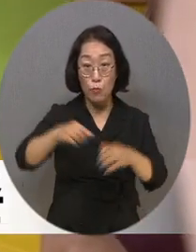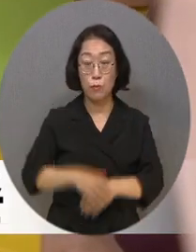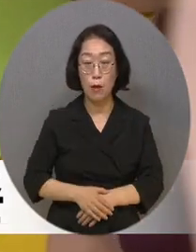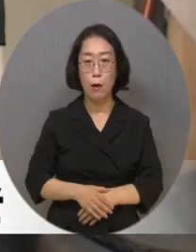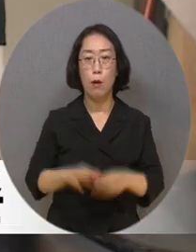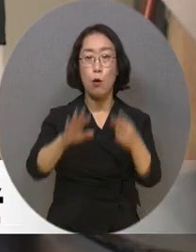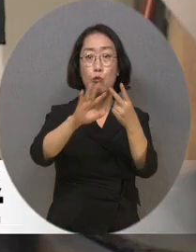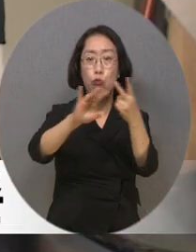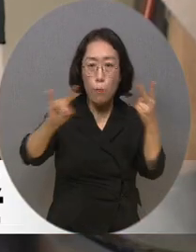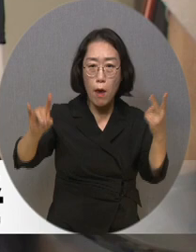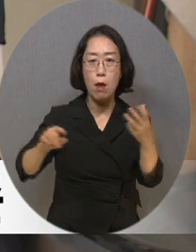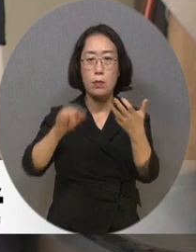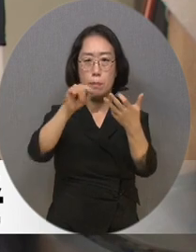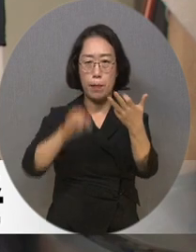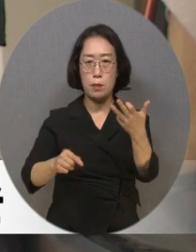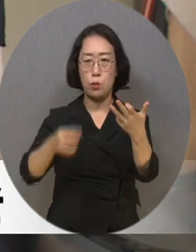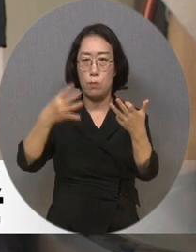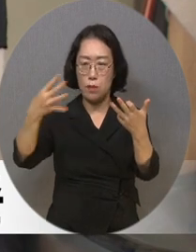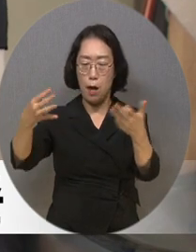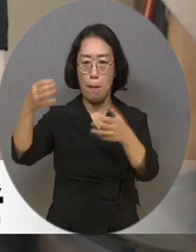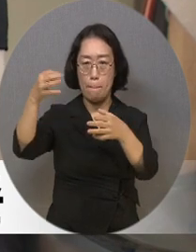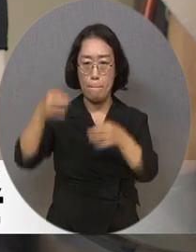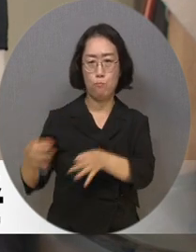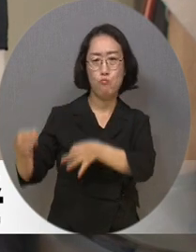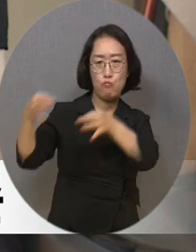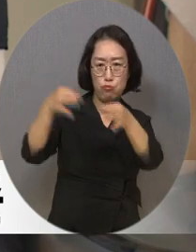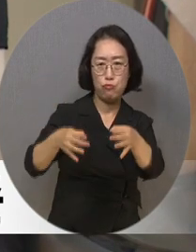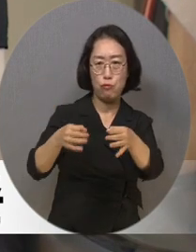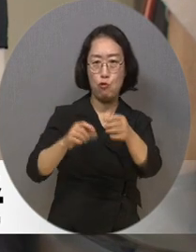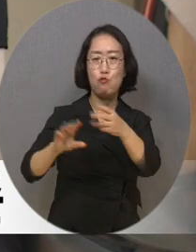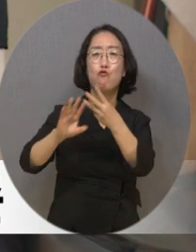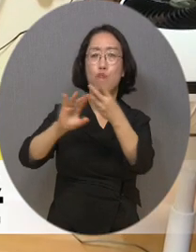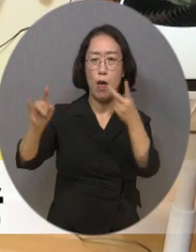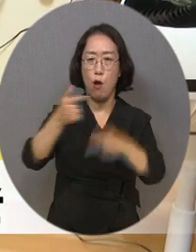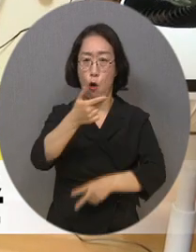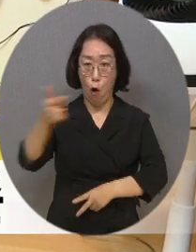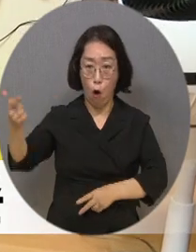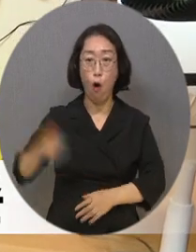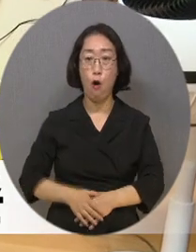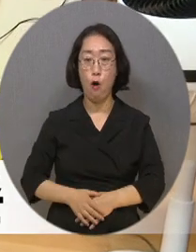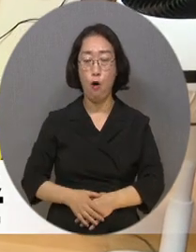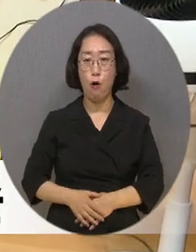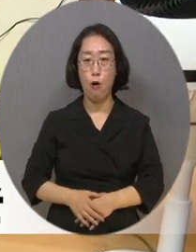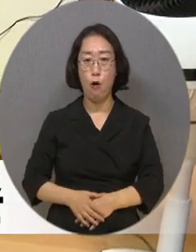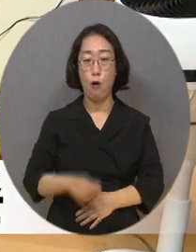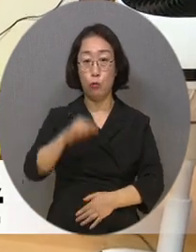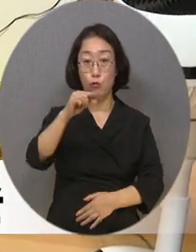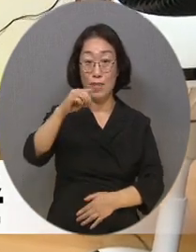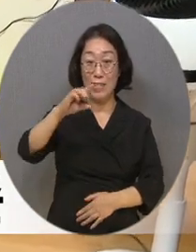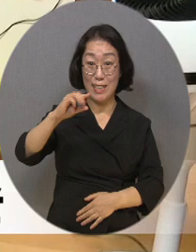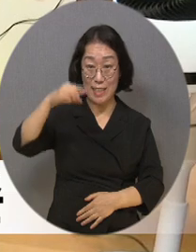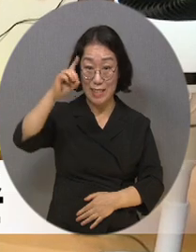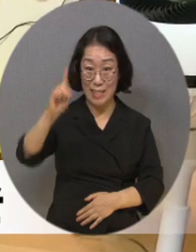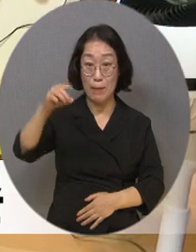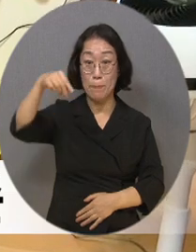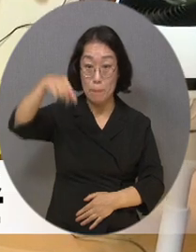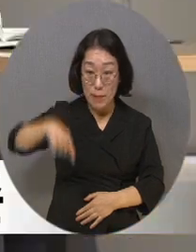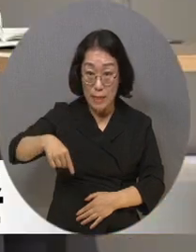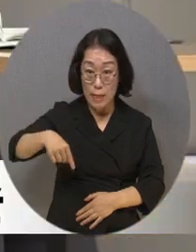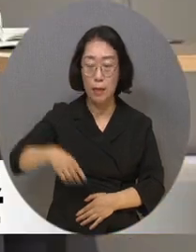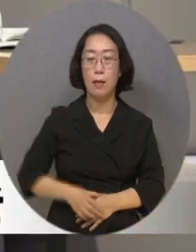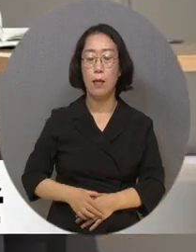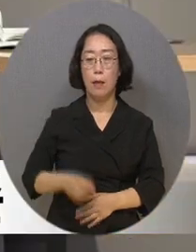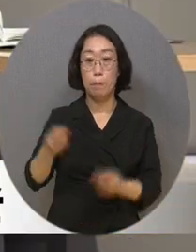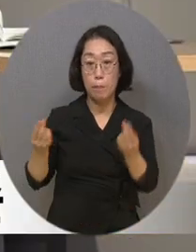약 2배인 18.4%를 투입하고 있었습니다. 국내 총생산 대비 공적연금 지출에서는 한국은